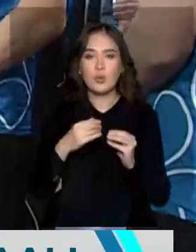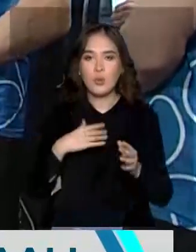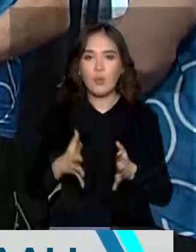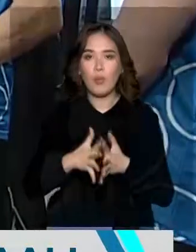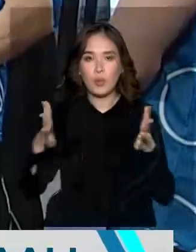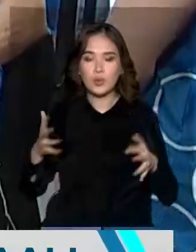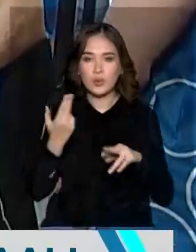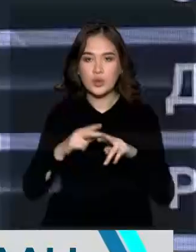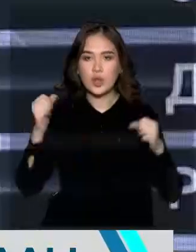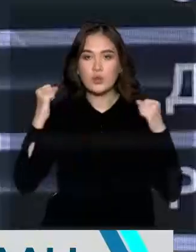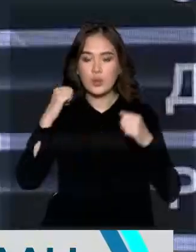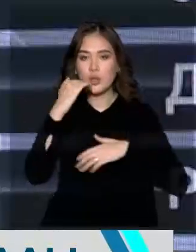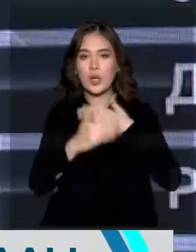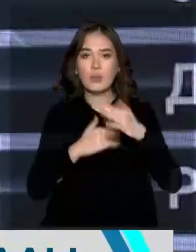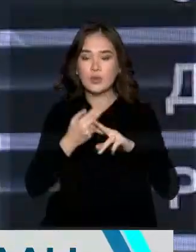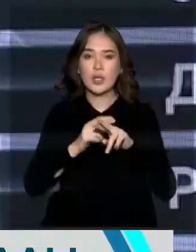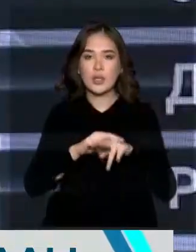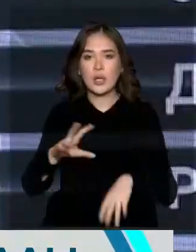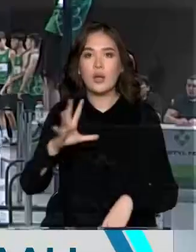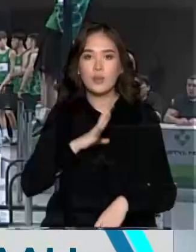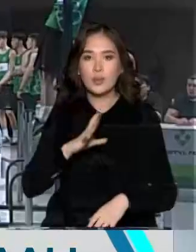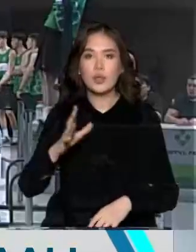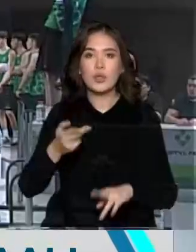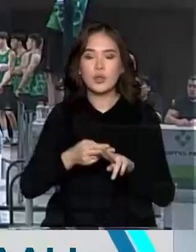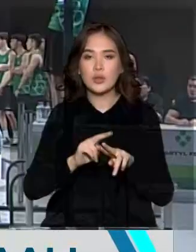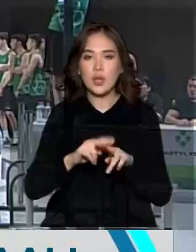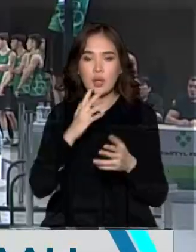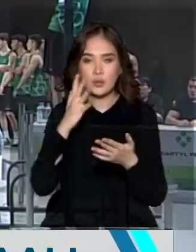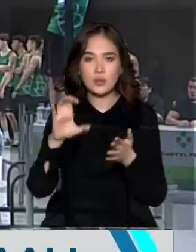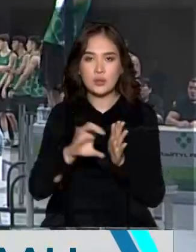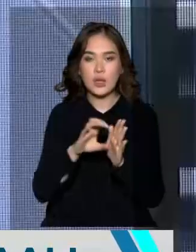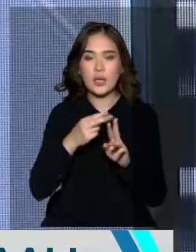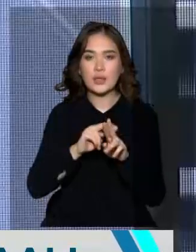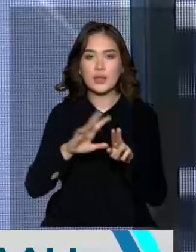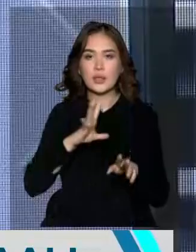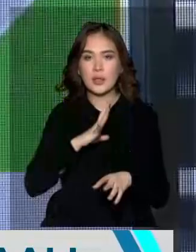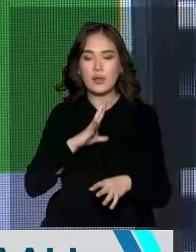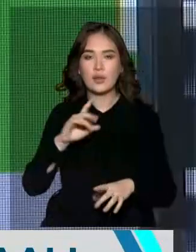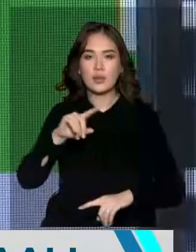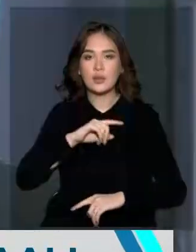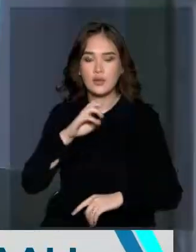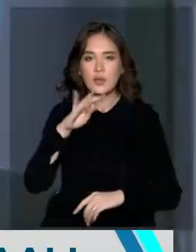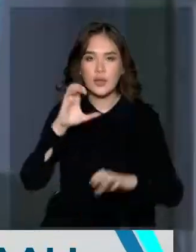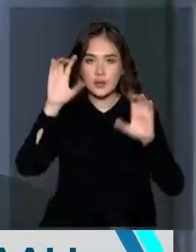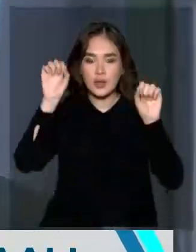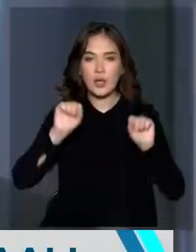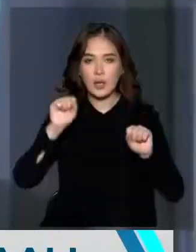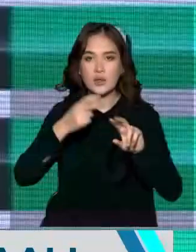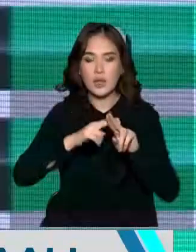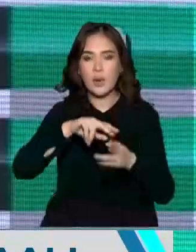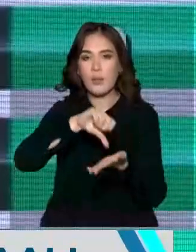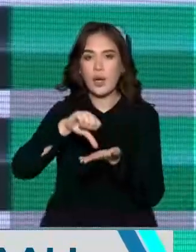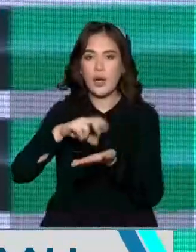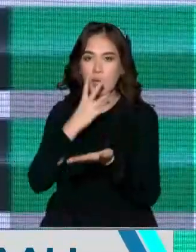Бұқаралық спорты дамыту турасындағы жалан ұрандан құлақ тұнатын. Алайда тартыл фест қарапайым турниктің өзін тартын детті.